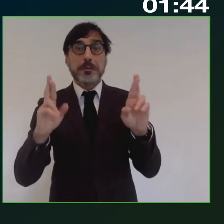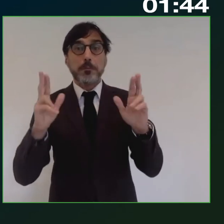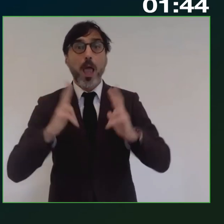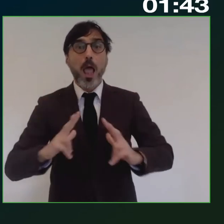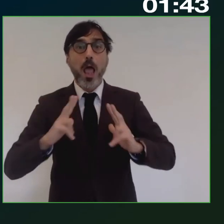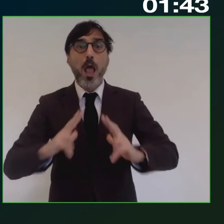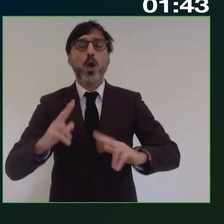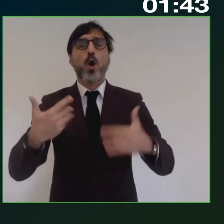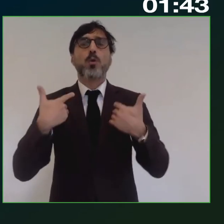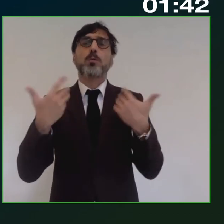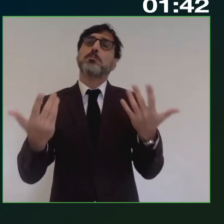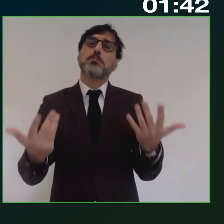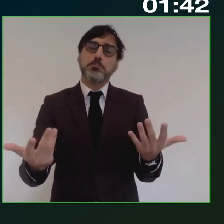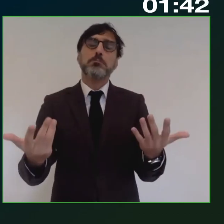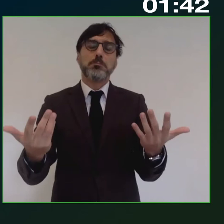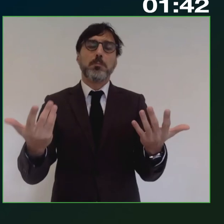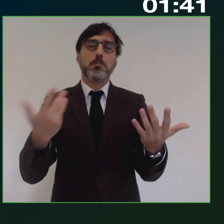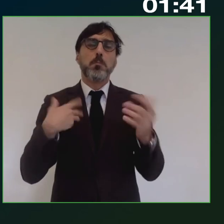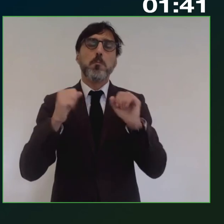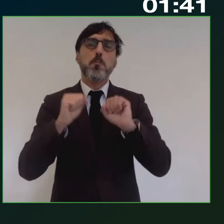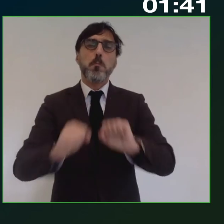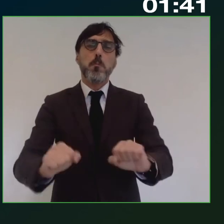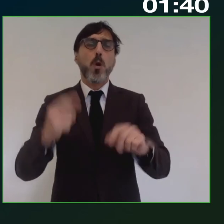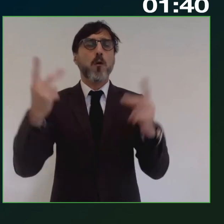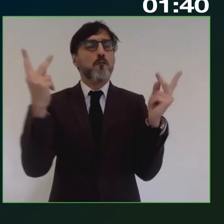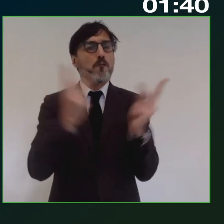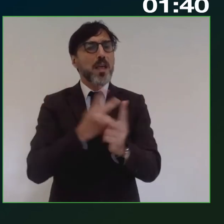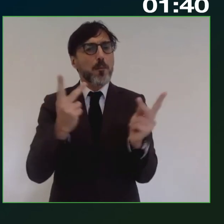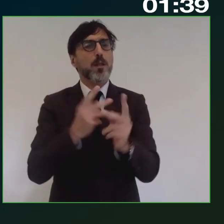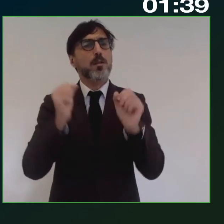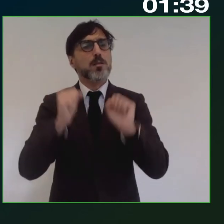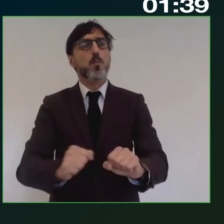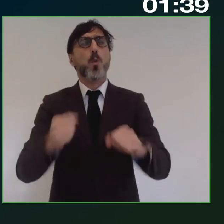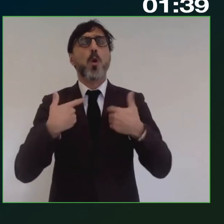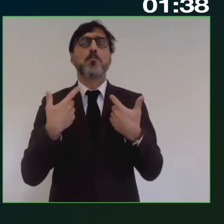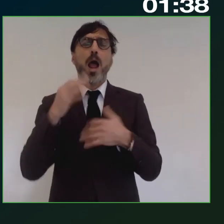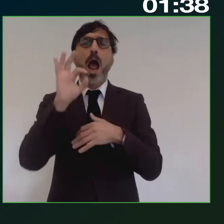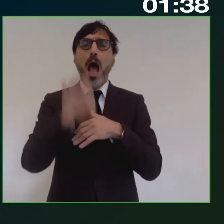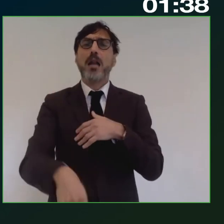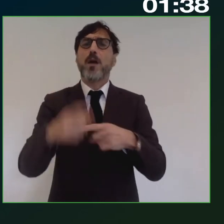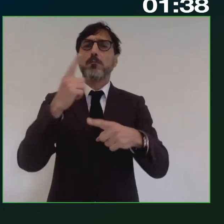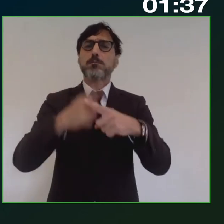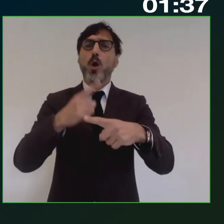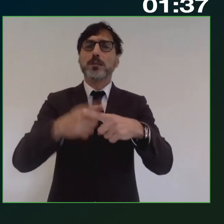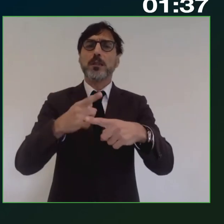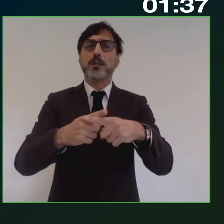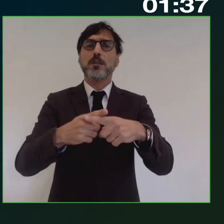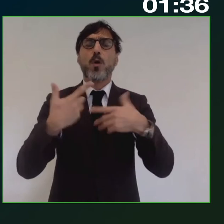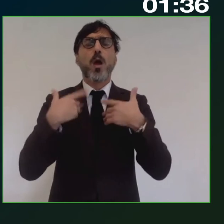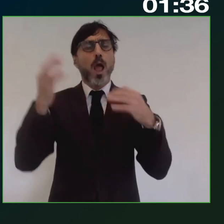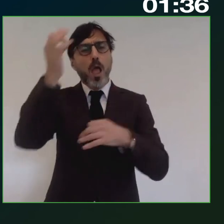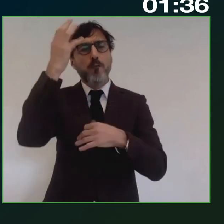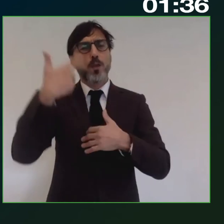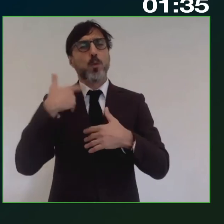essere veramente, si possa concludere in maniera positiva e che possa essere eventualmente,